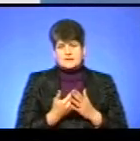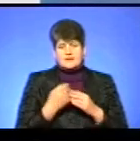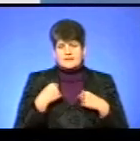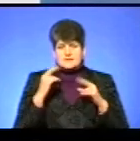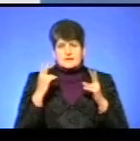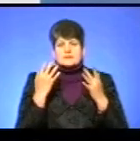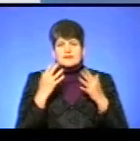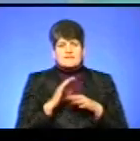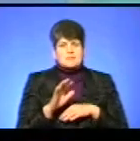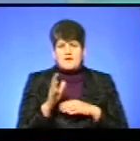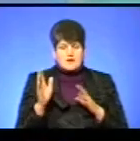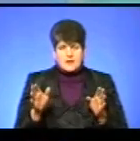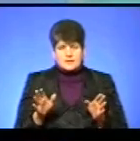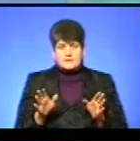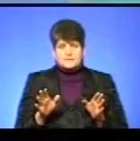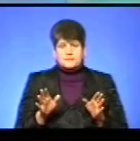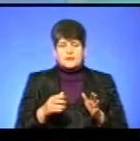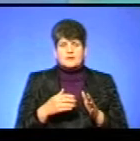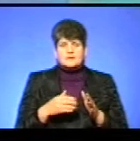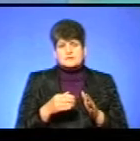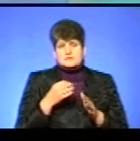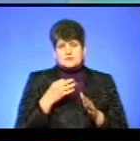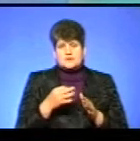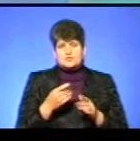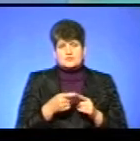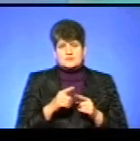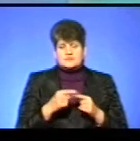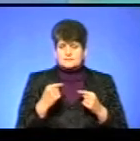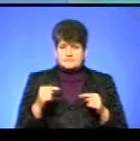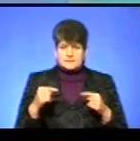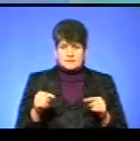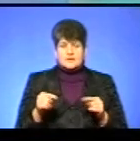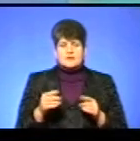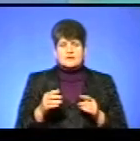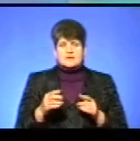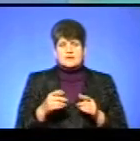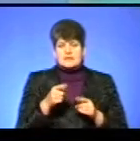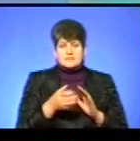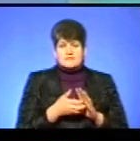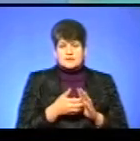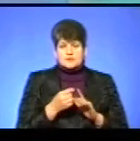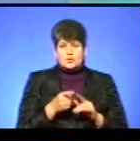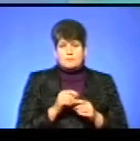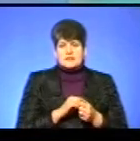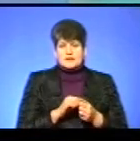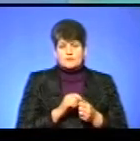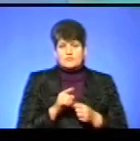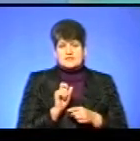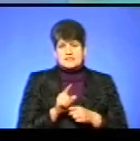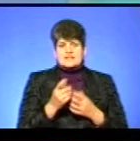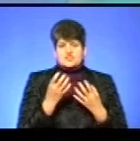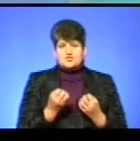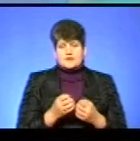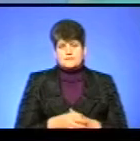відправляли, тому що це вже, скажімо, перерогатива Держпродспоживслужби. Очевидно, що їм не вистачило того матеріалу, тому вони заказали ще.